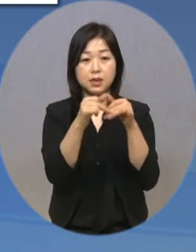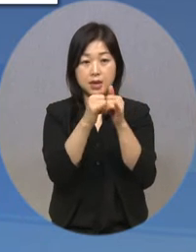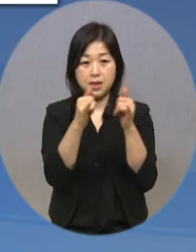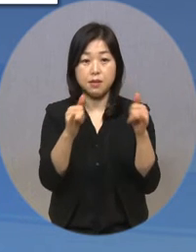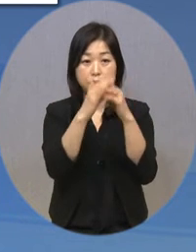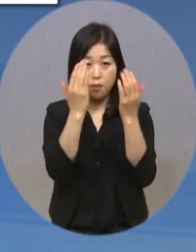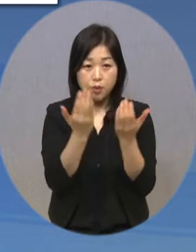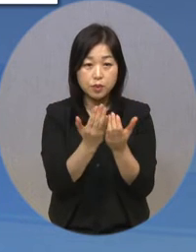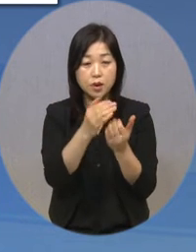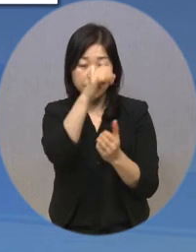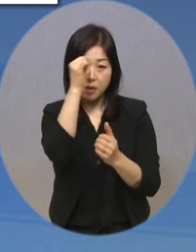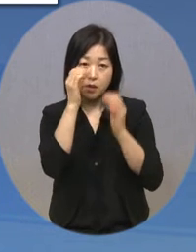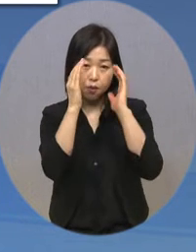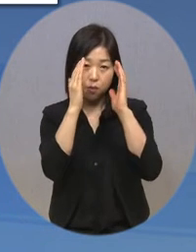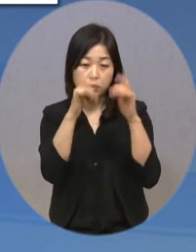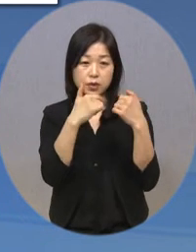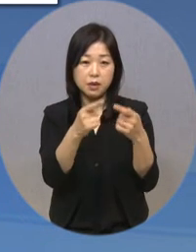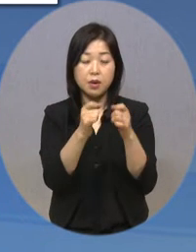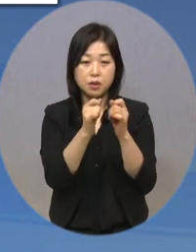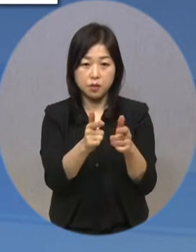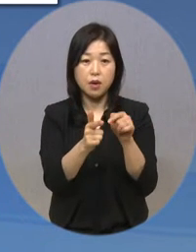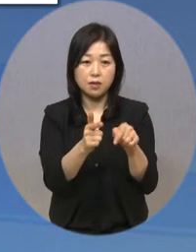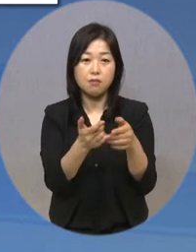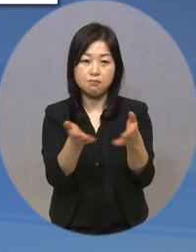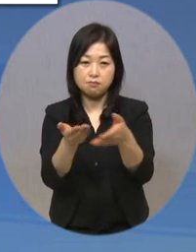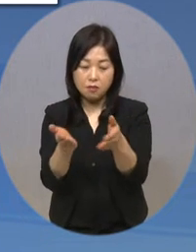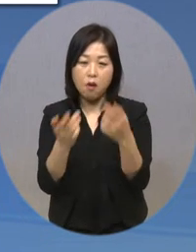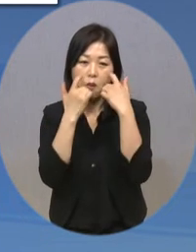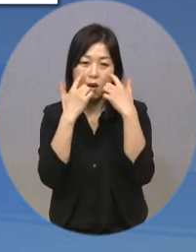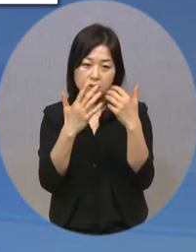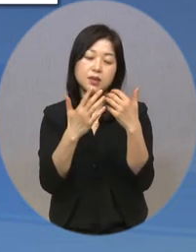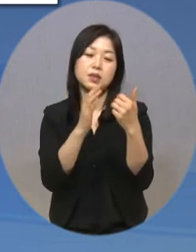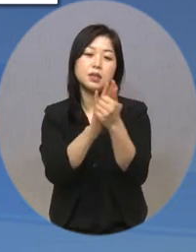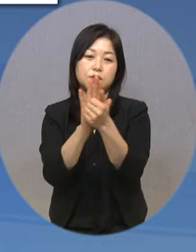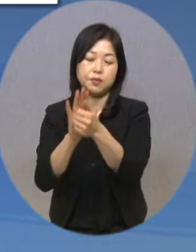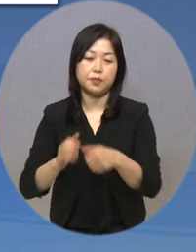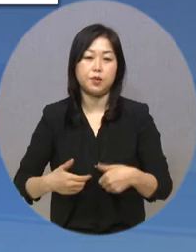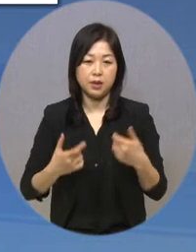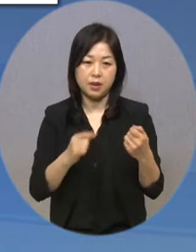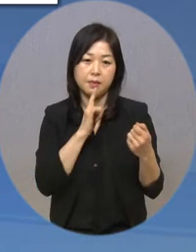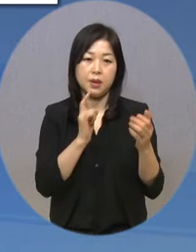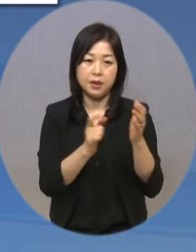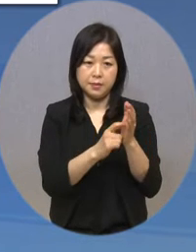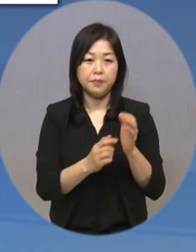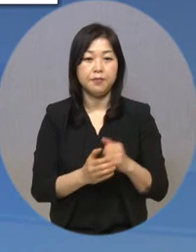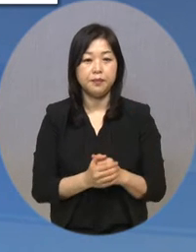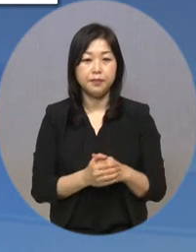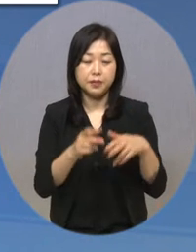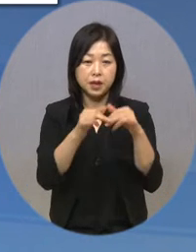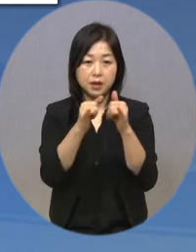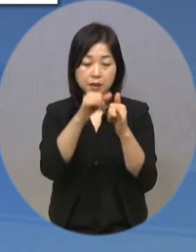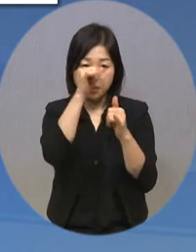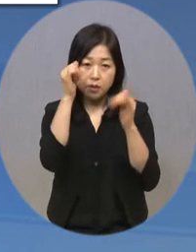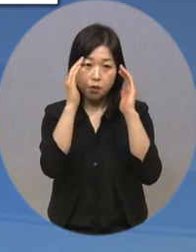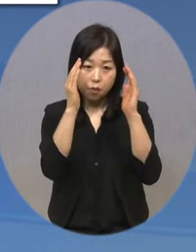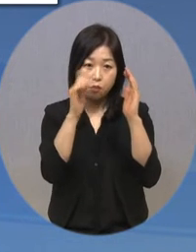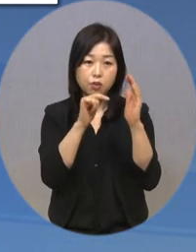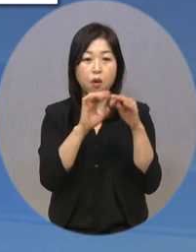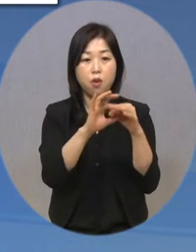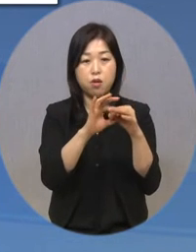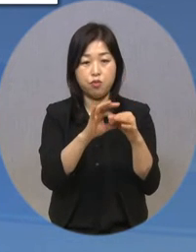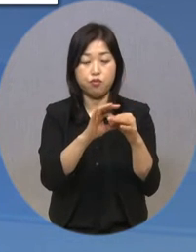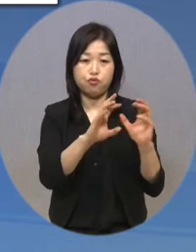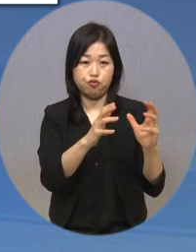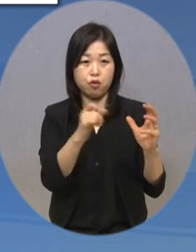장애인이 평생교육 참여기회를 골고루 보장받을 수 있도록 했습니다. 또한 장애인 평생교육에 관한